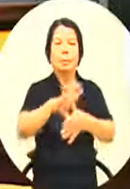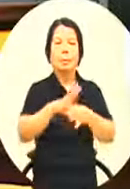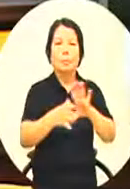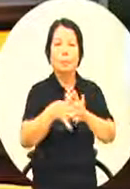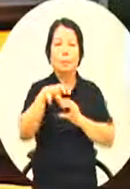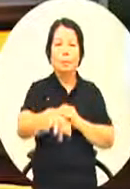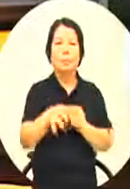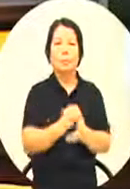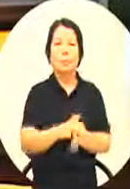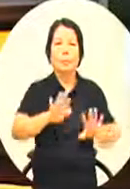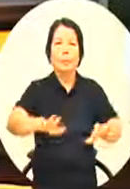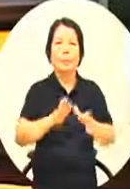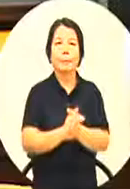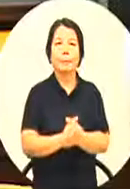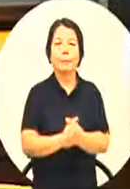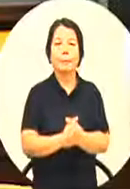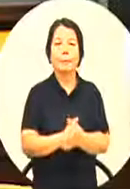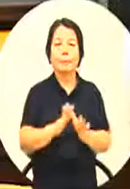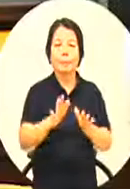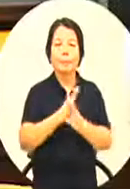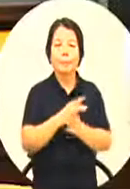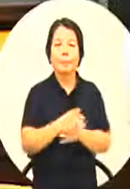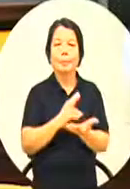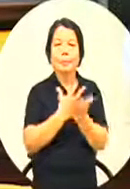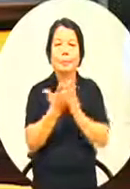就是我们现在今年是不是又钢雕艺术节